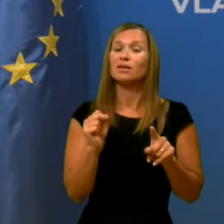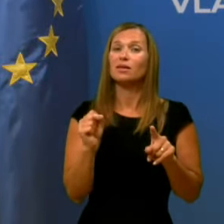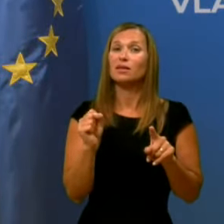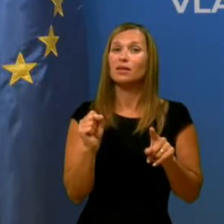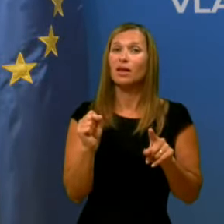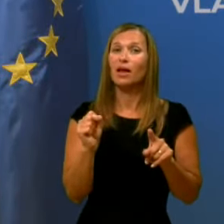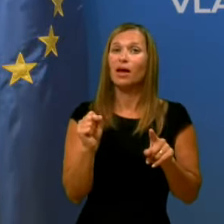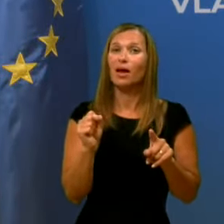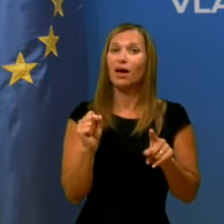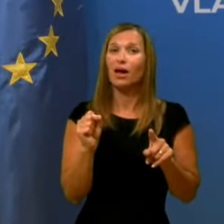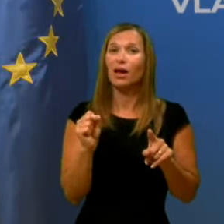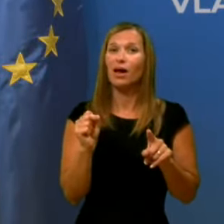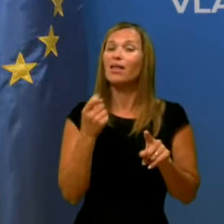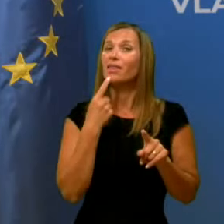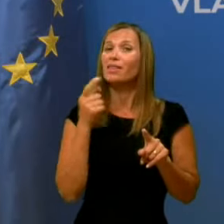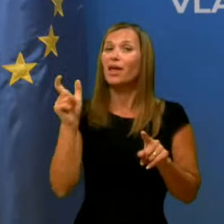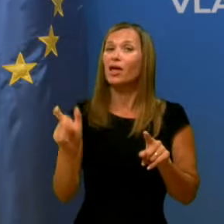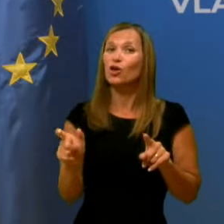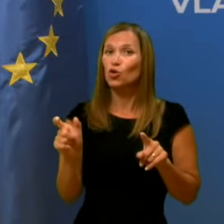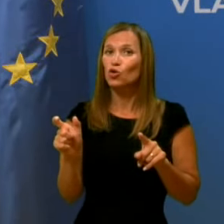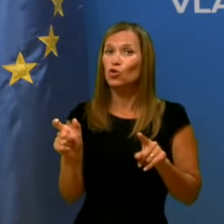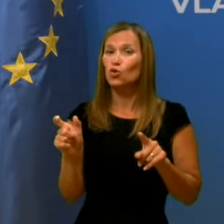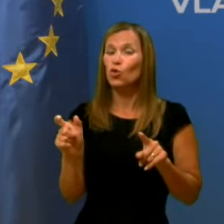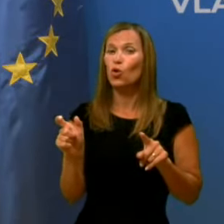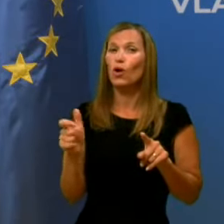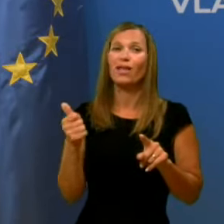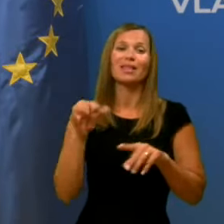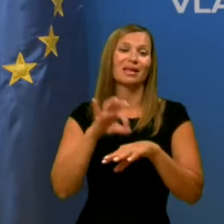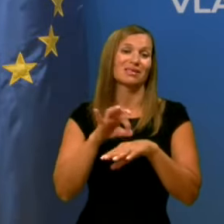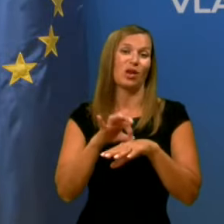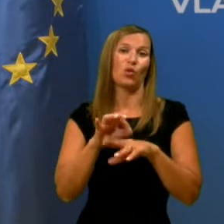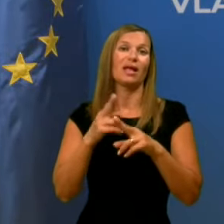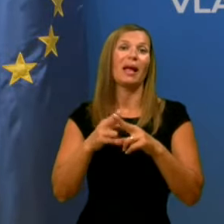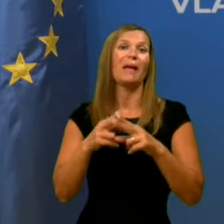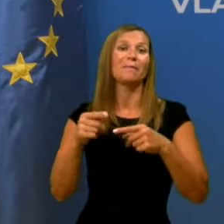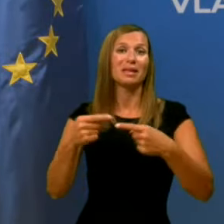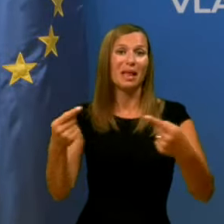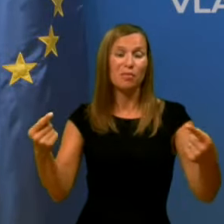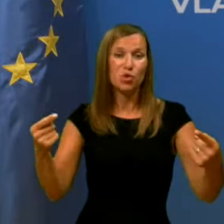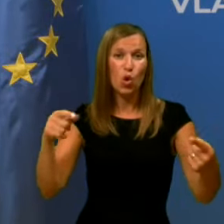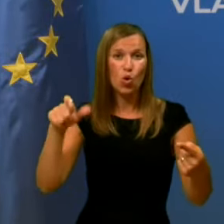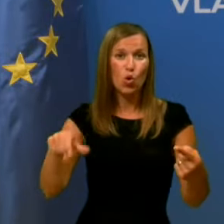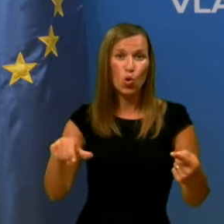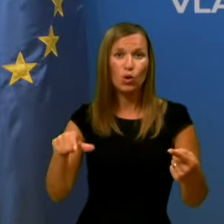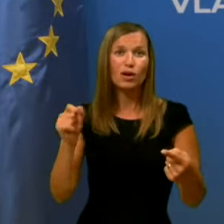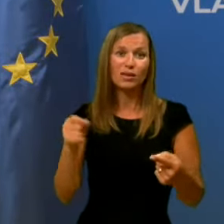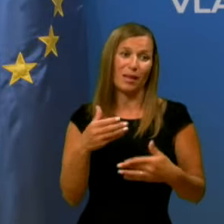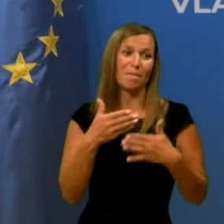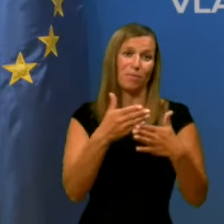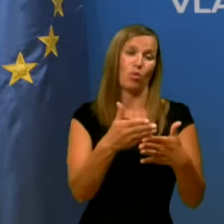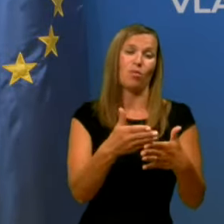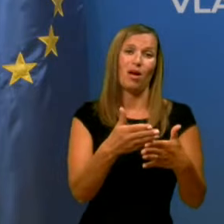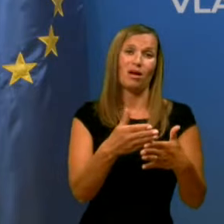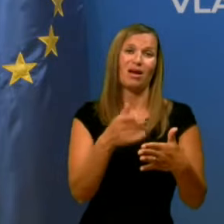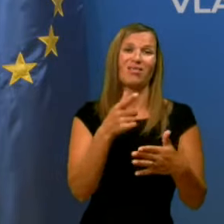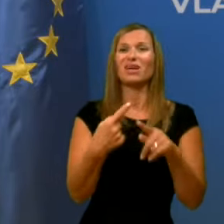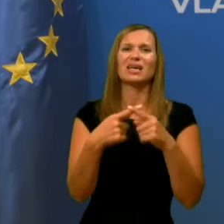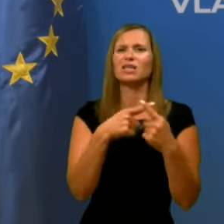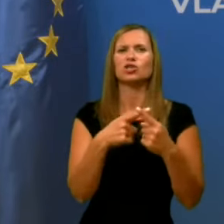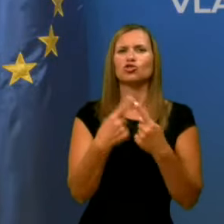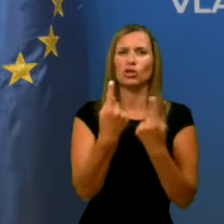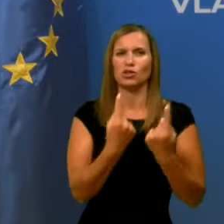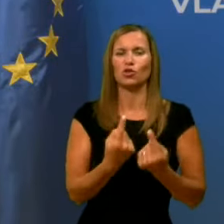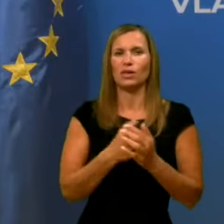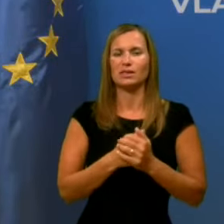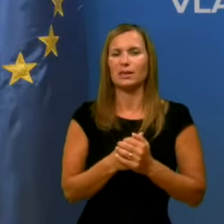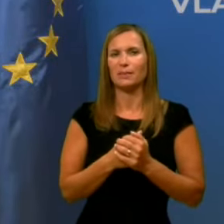ampak recimo, da nekdo, neki epidemiolog, ne nazadnje pride v dom, pa pomaga nekako v tisti neki kritični situaciji.